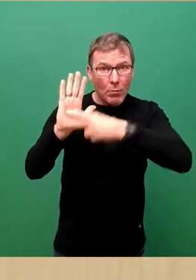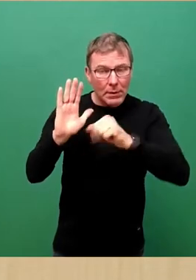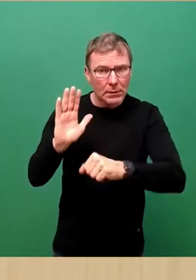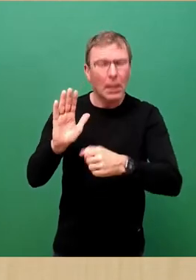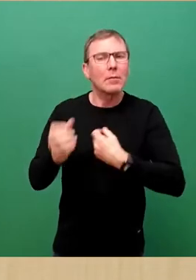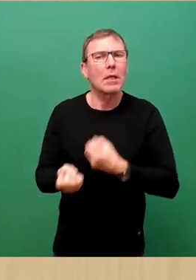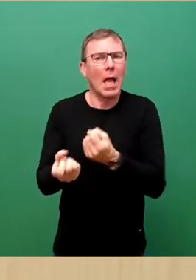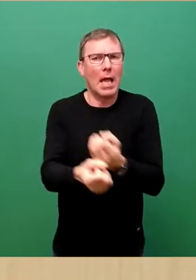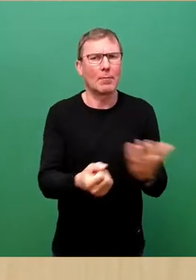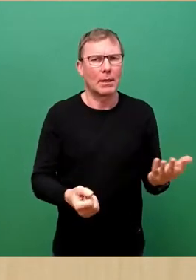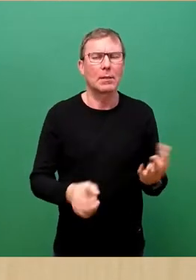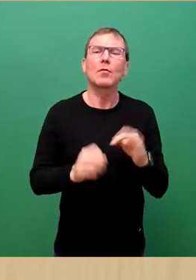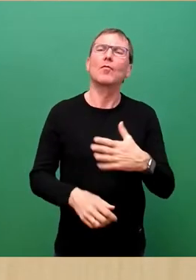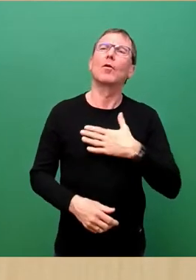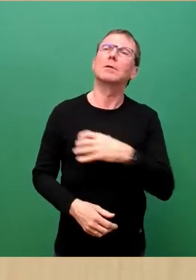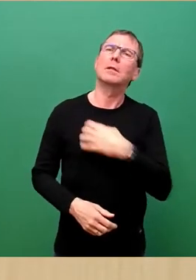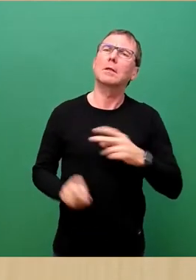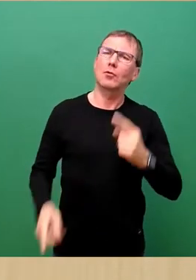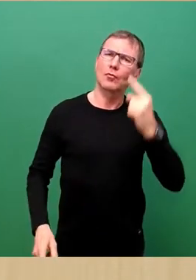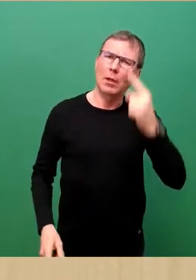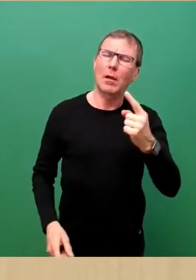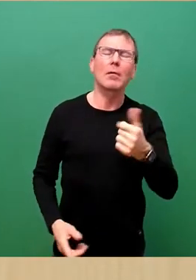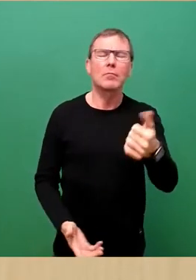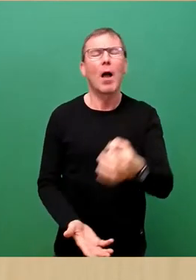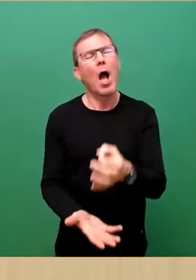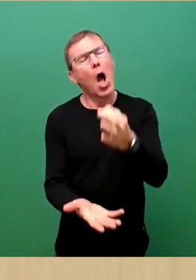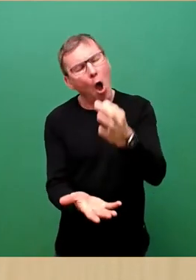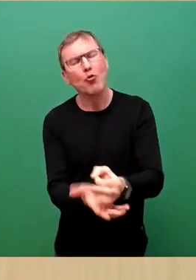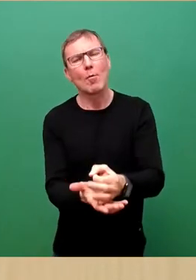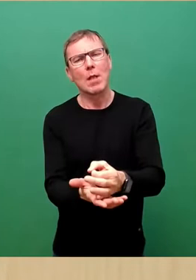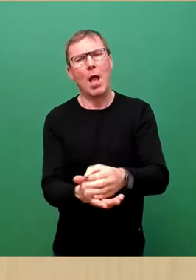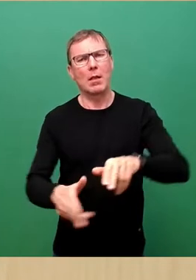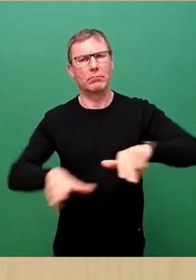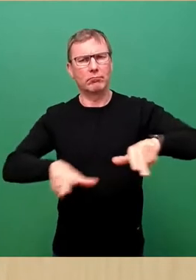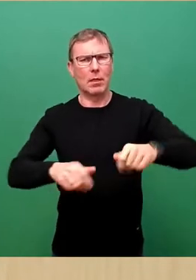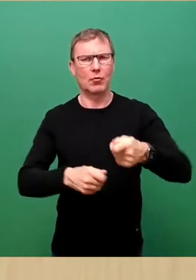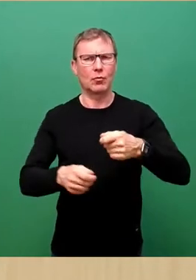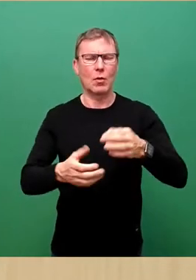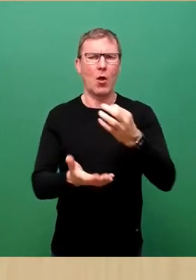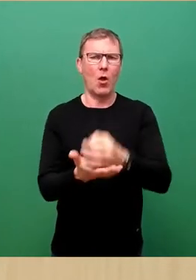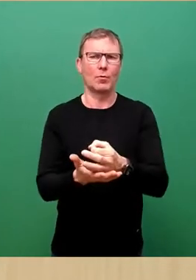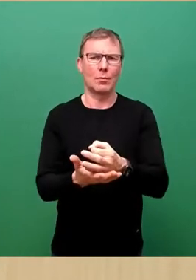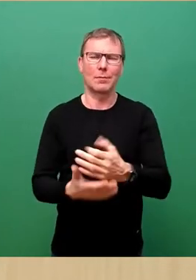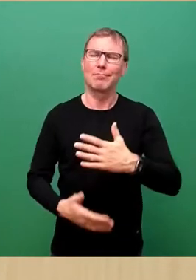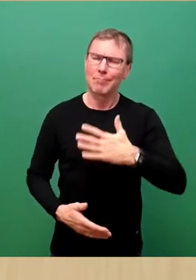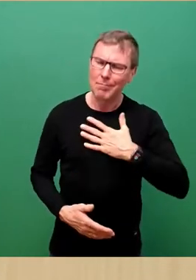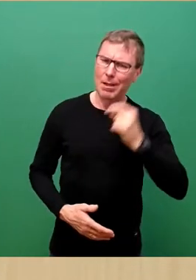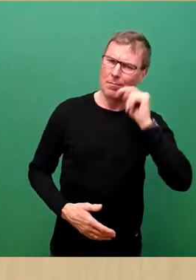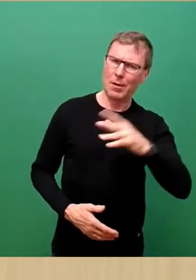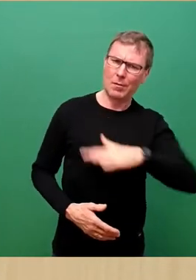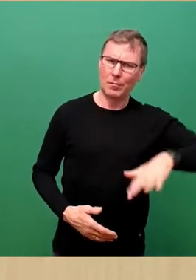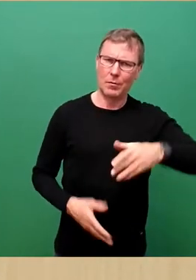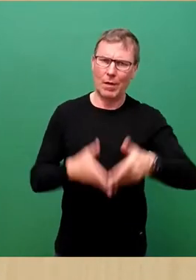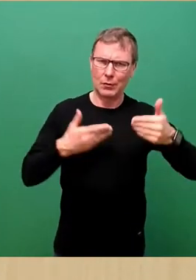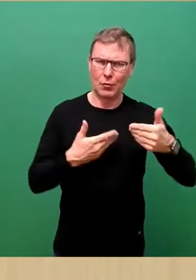Und das sind für uns im Dresdner Stadtrat kommunale Handlungsoptionen. Oder sollten es zumindest aus Sicht der FDP-Fraktion sein. Ich glaube, dass